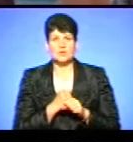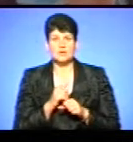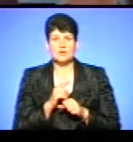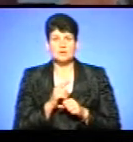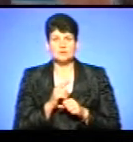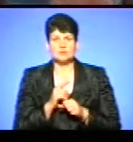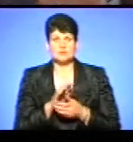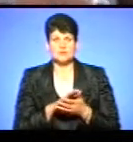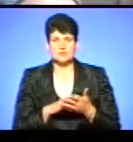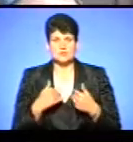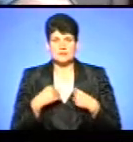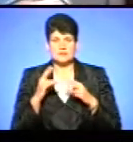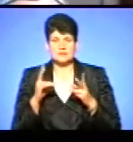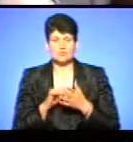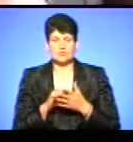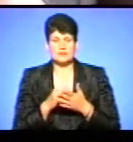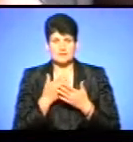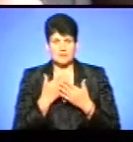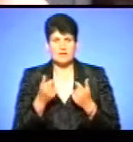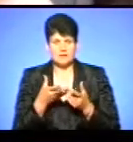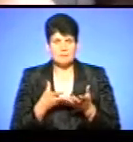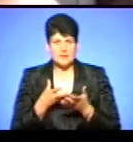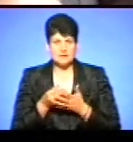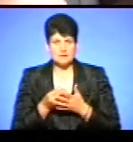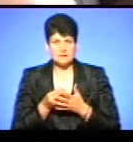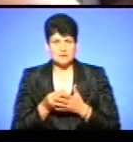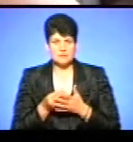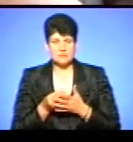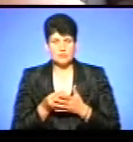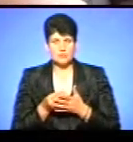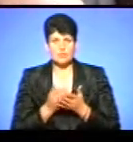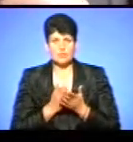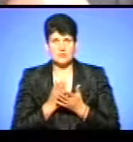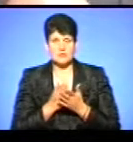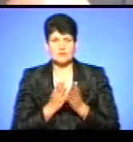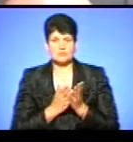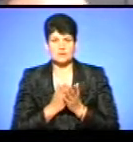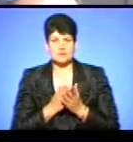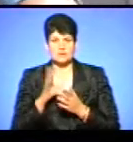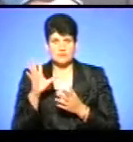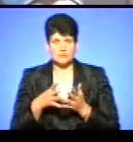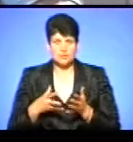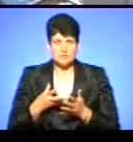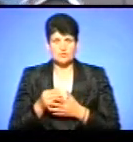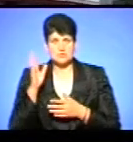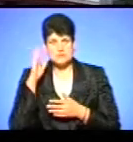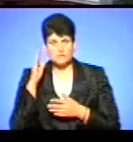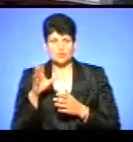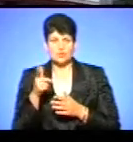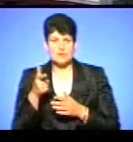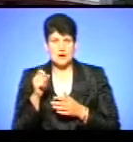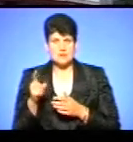є, має, то я не маю паперів ніяк. Ви платите комунальні послуги за воду? А як, то газ, світло, воду, то я все плачу, а хто де ходив?